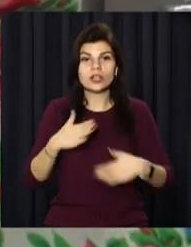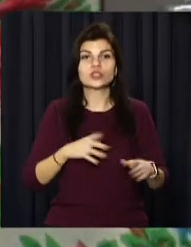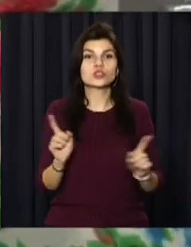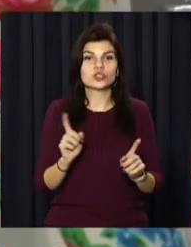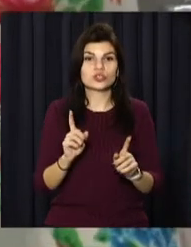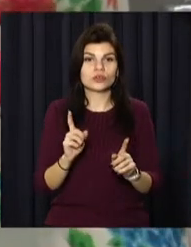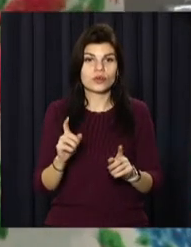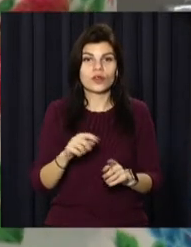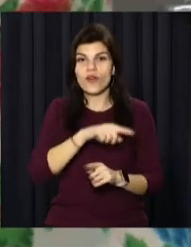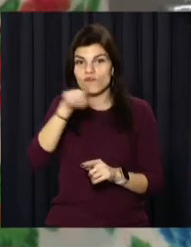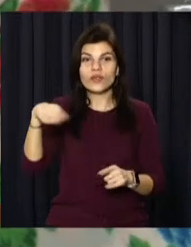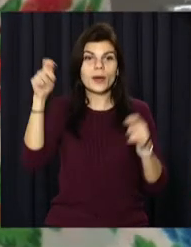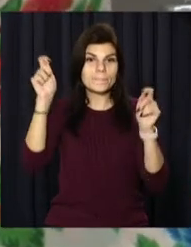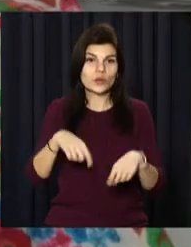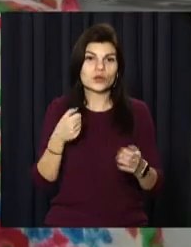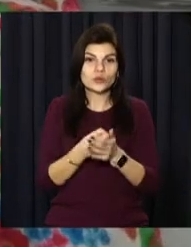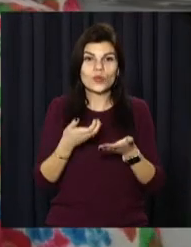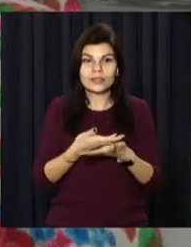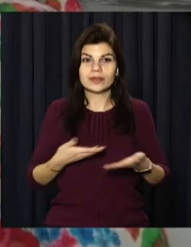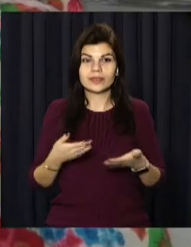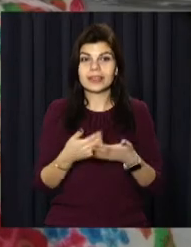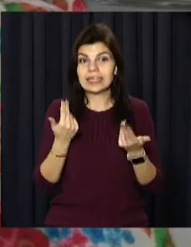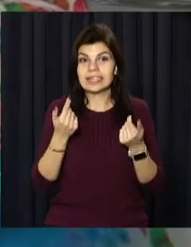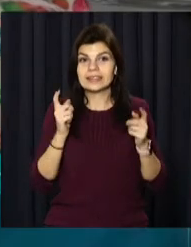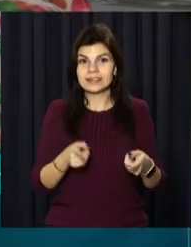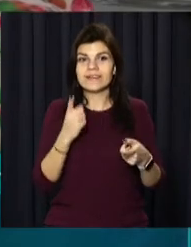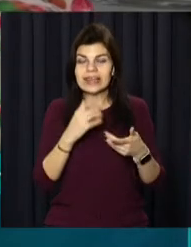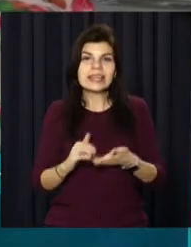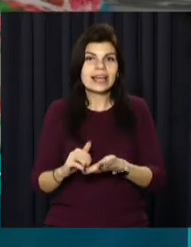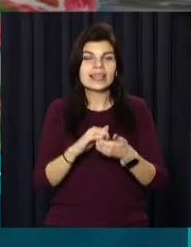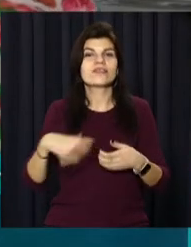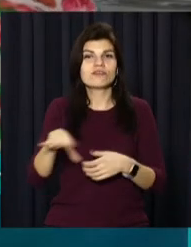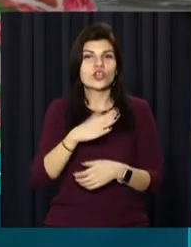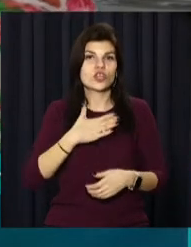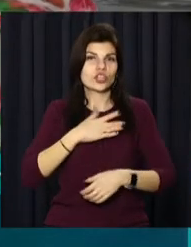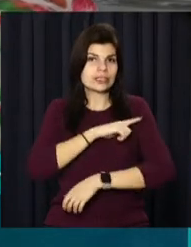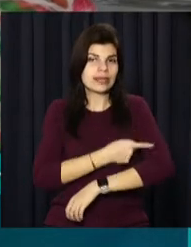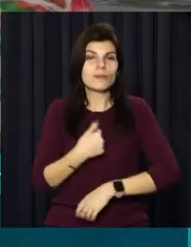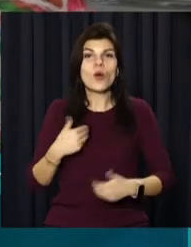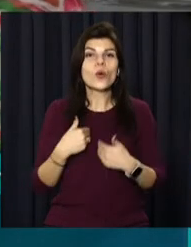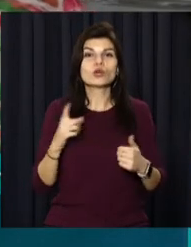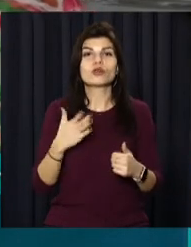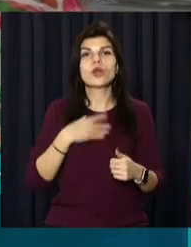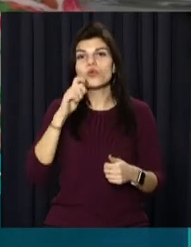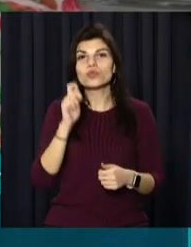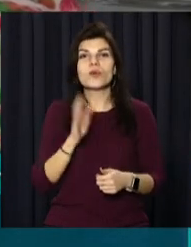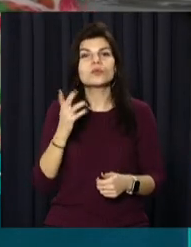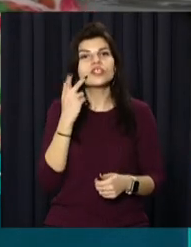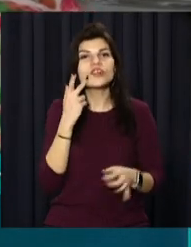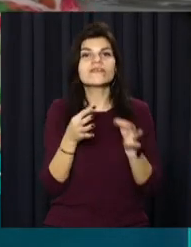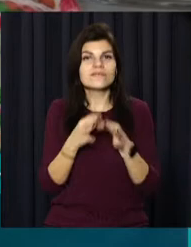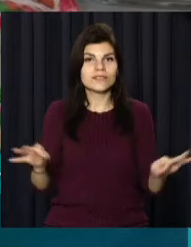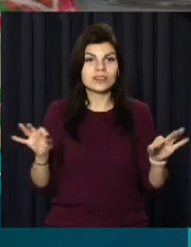вони приїхали до нас. Дійсно, в єдності вся наша сила. Ми хочемо, щоб наша Україна була завжди